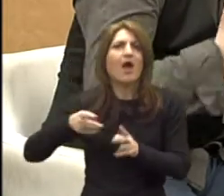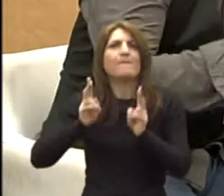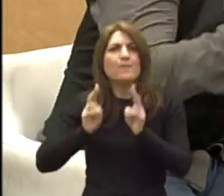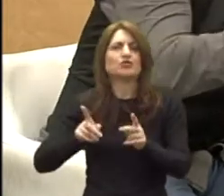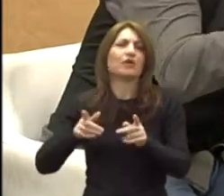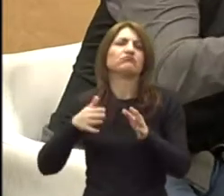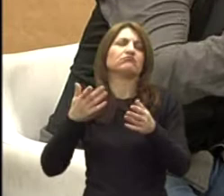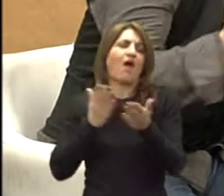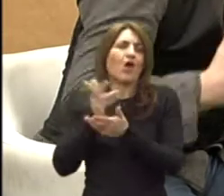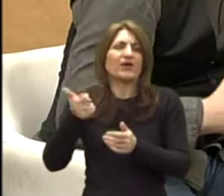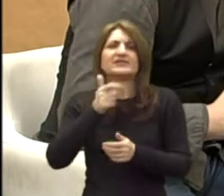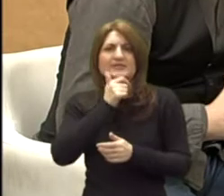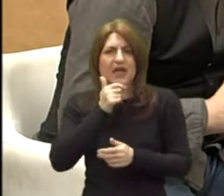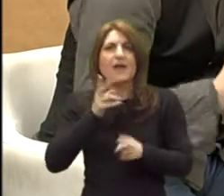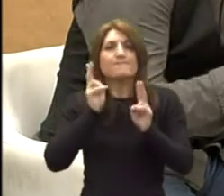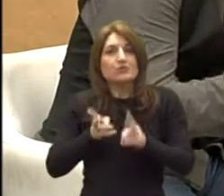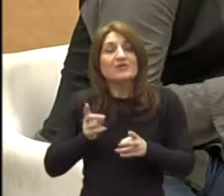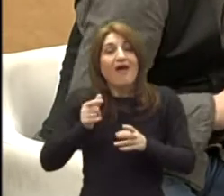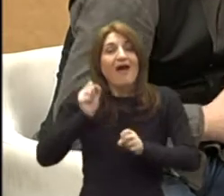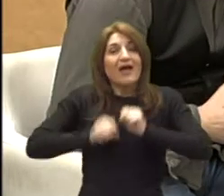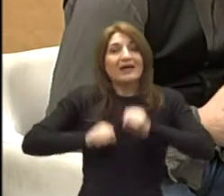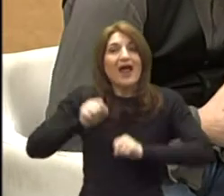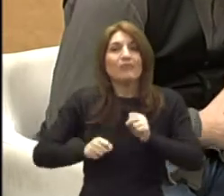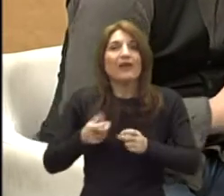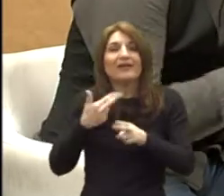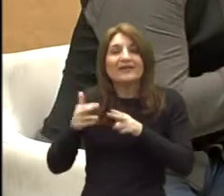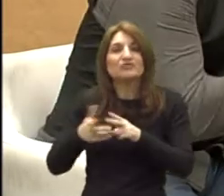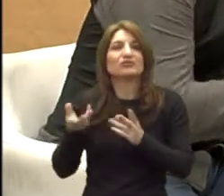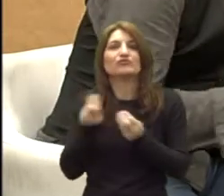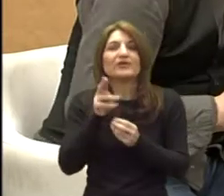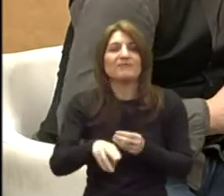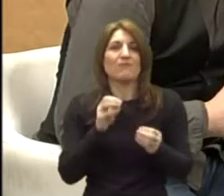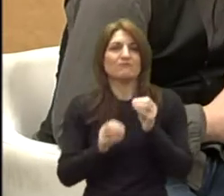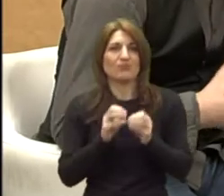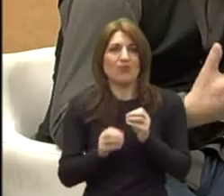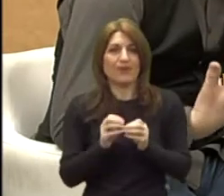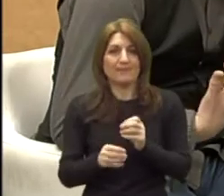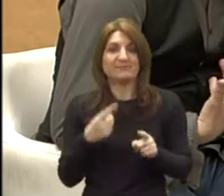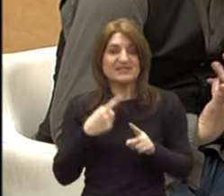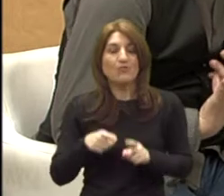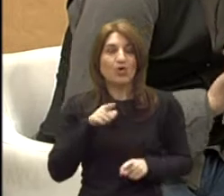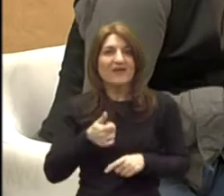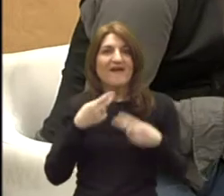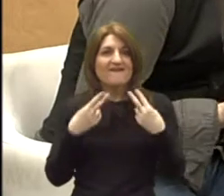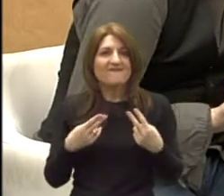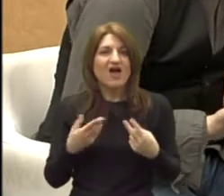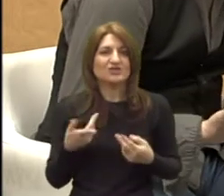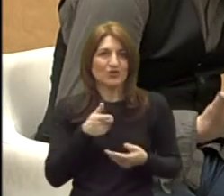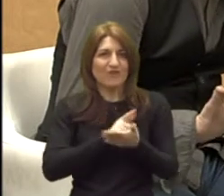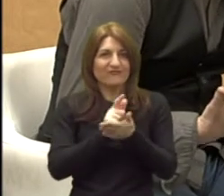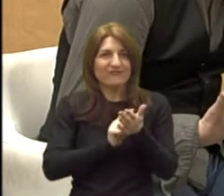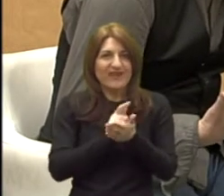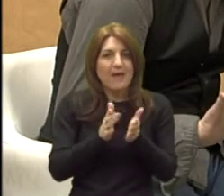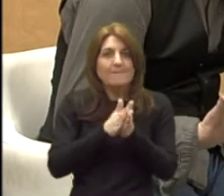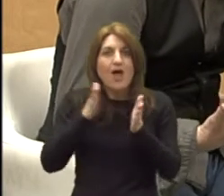pokušati rehabilitirati odričnu teškoću. Zbog toga je važno, kad je ta neuroplastičnost za osvajanje